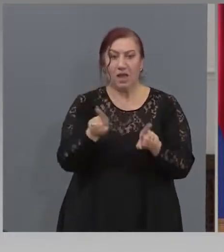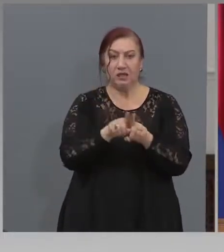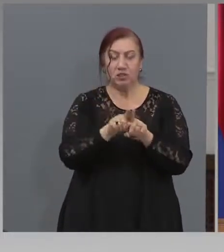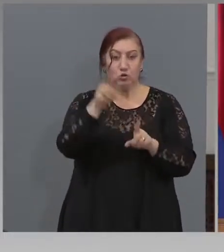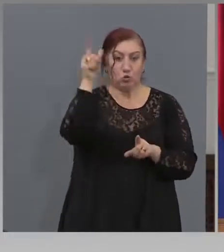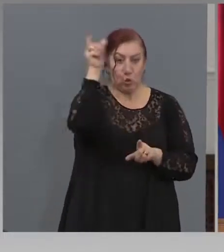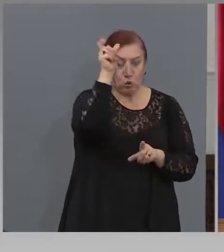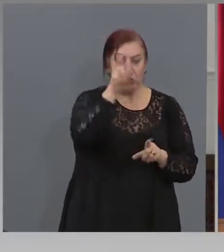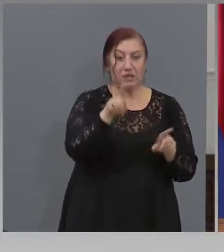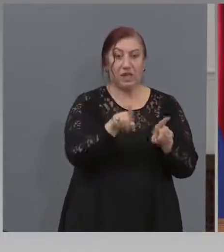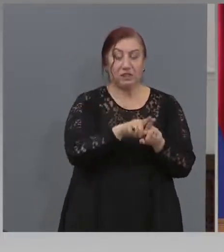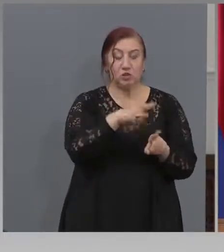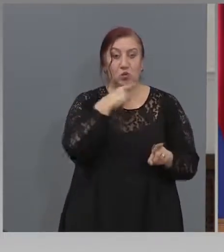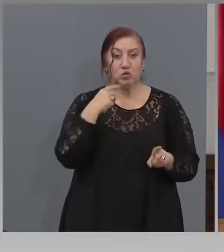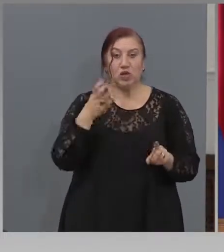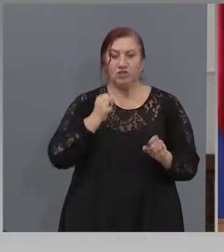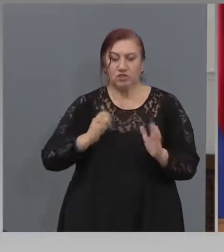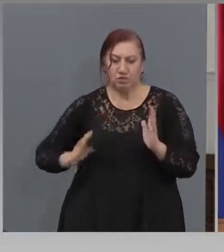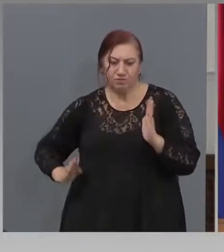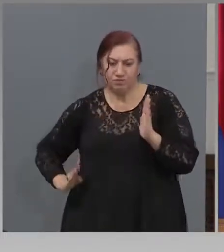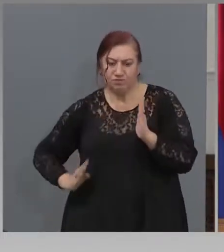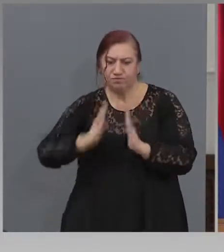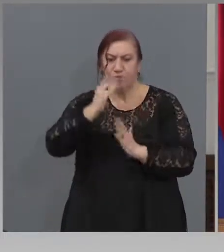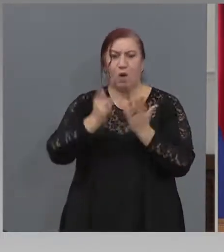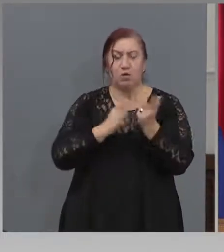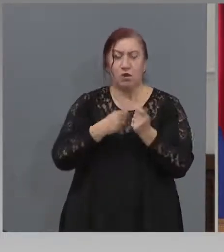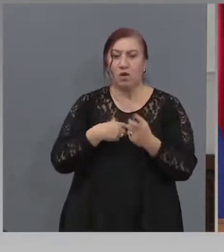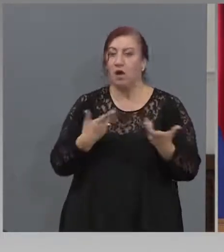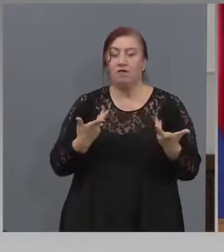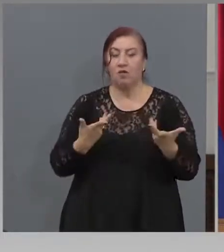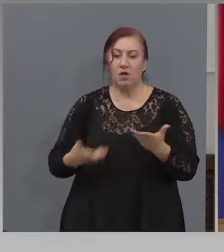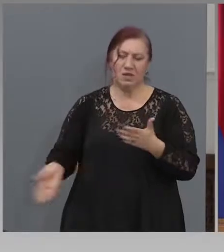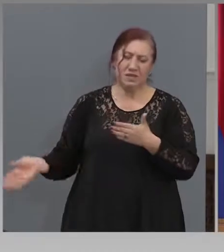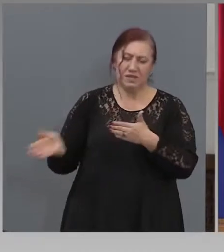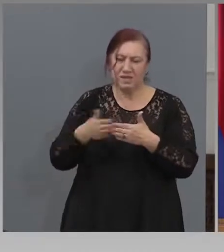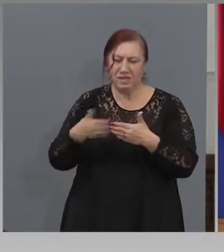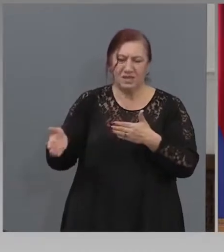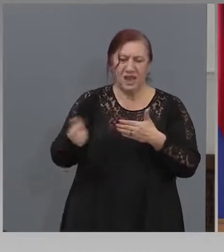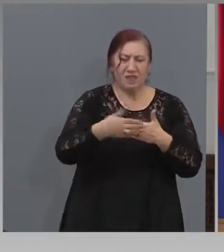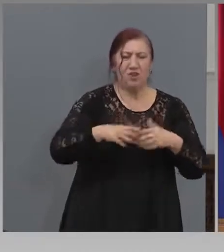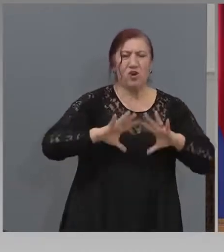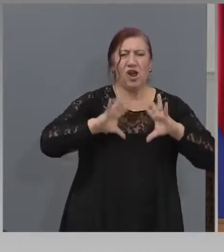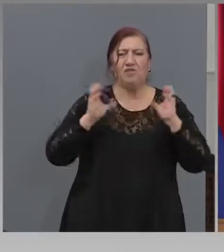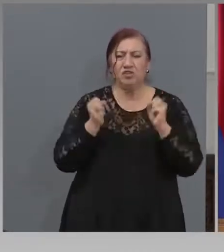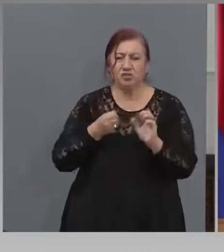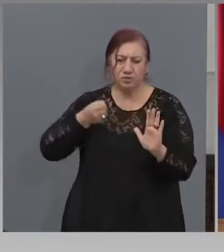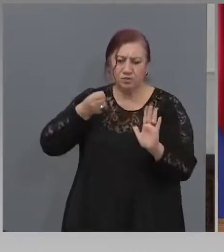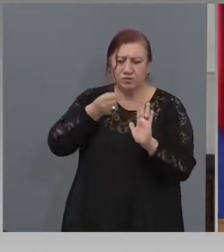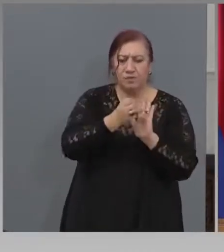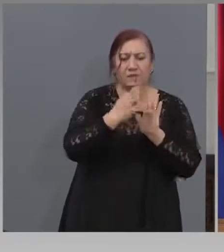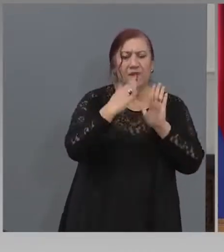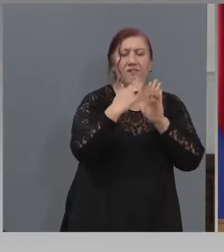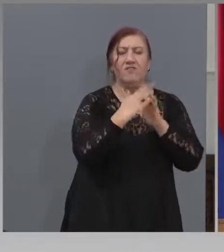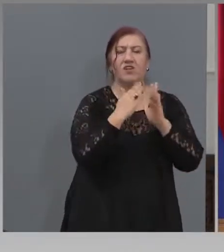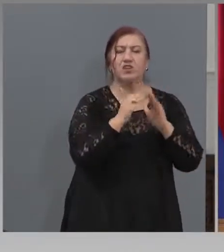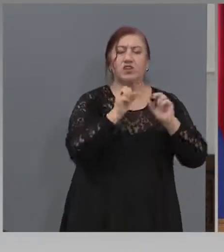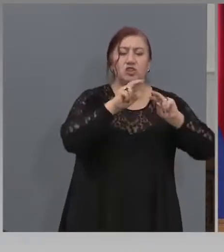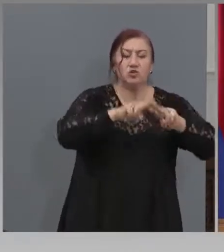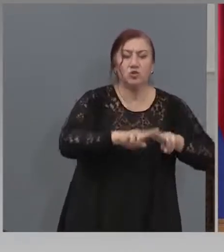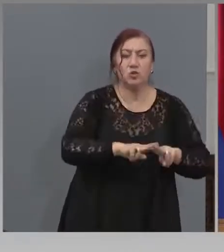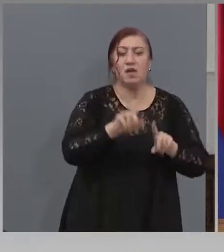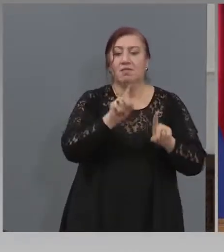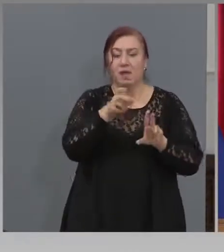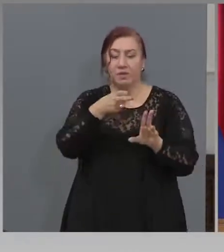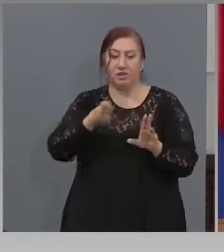и тръгна пика нагоре, какво направиха? Затвориха абсолютно всичко в къщи. Никакво движение. Пускаш СМС,